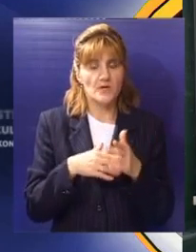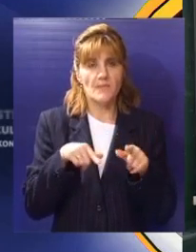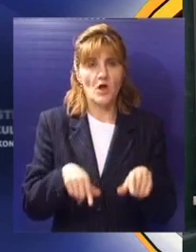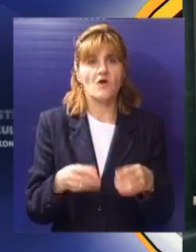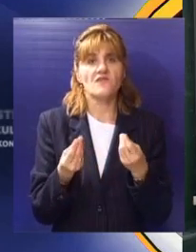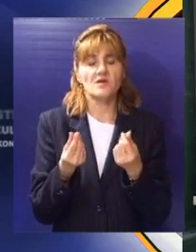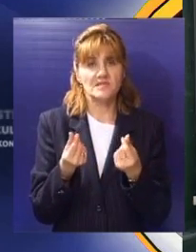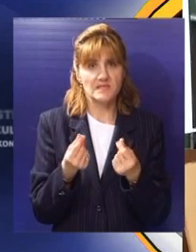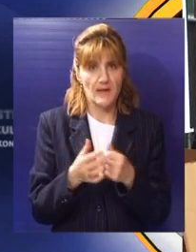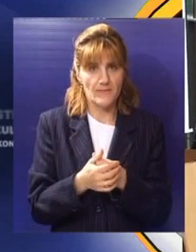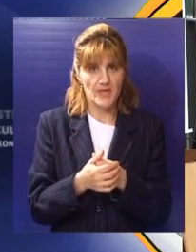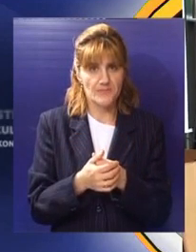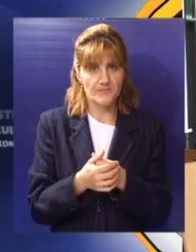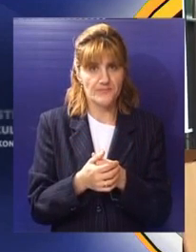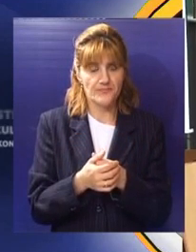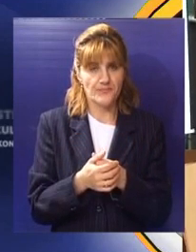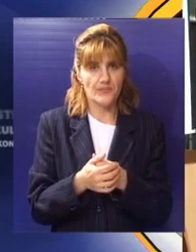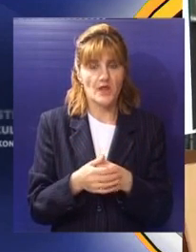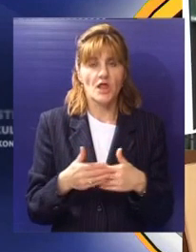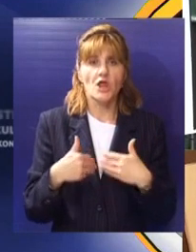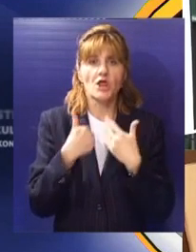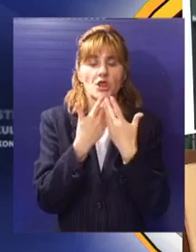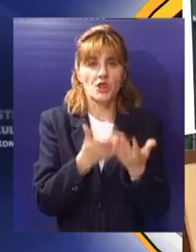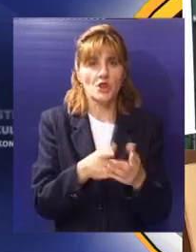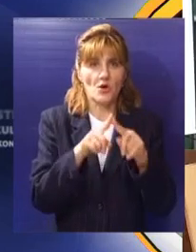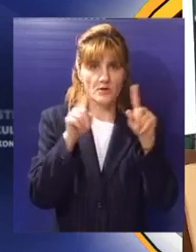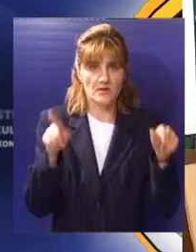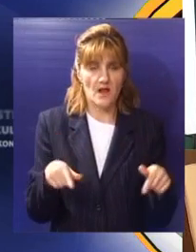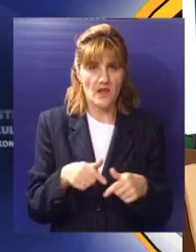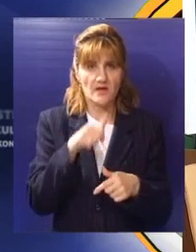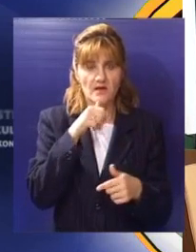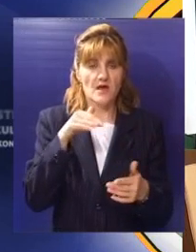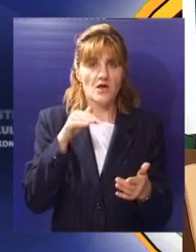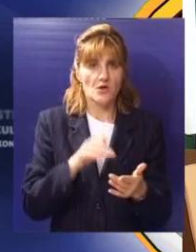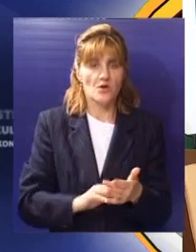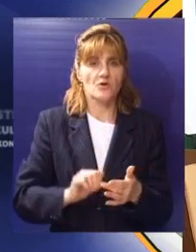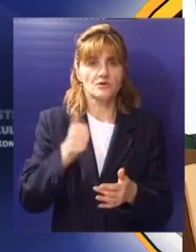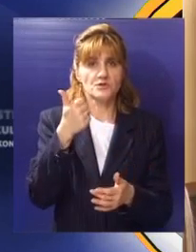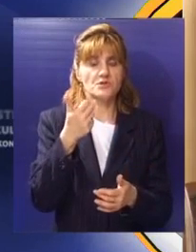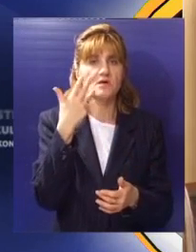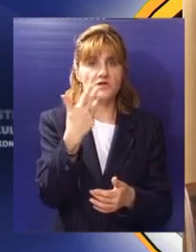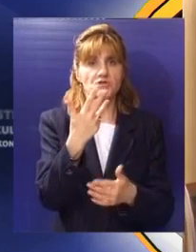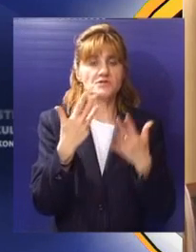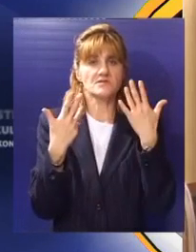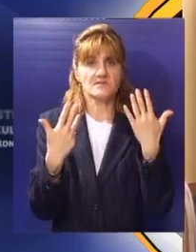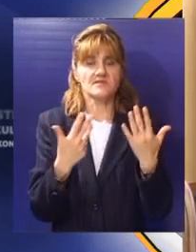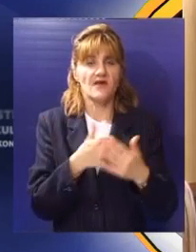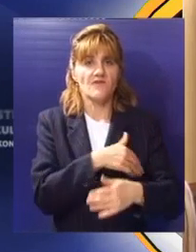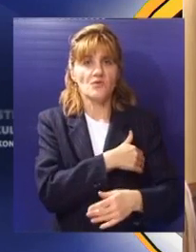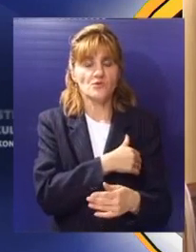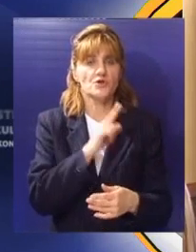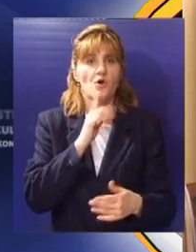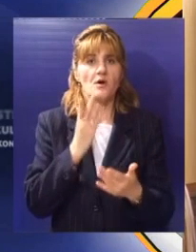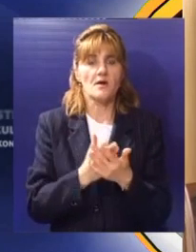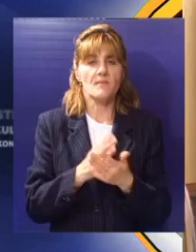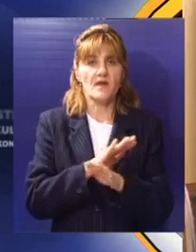ove zemlje. Svečanost dodale akreditacije upriličena je još jednim događajem. 49 studenta koji su